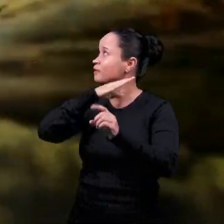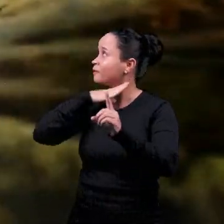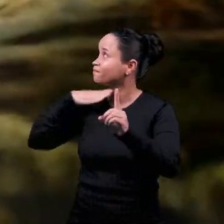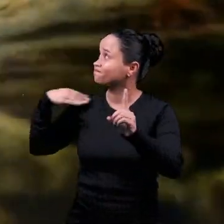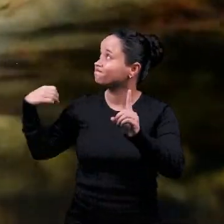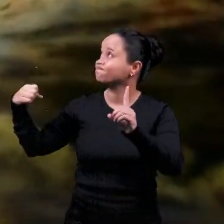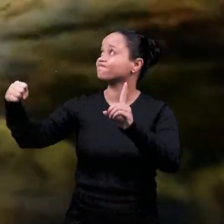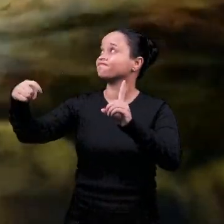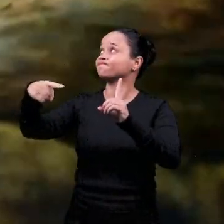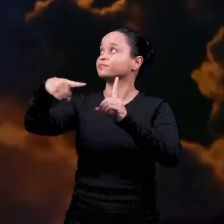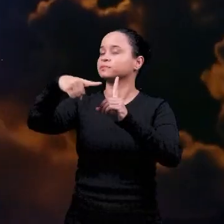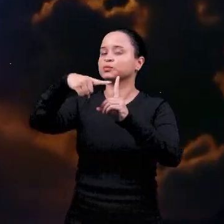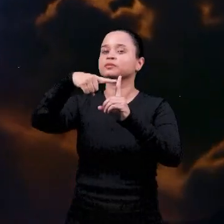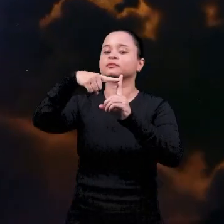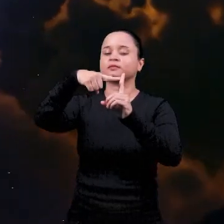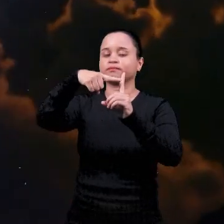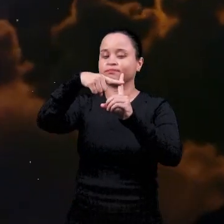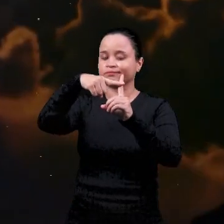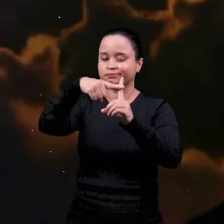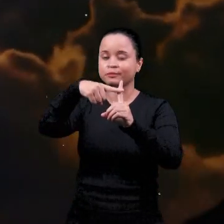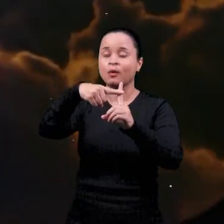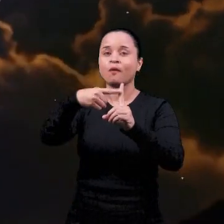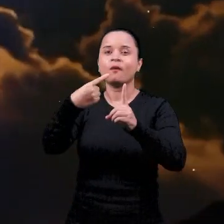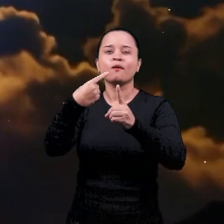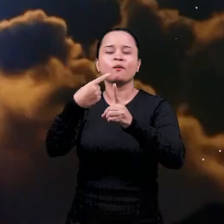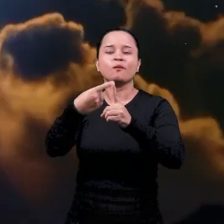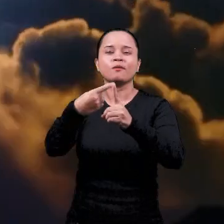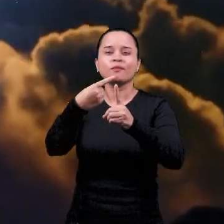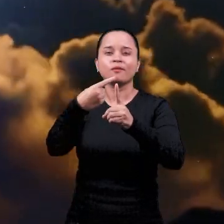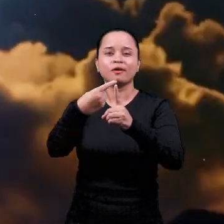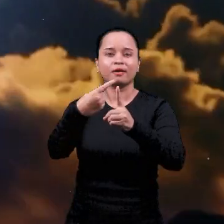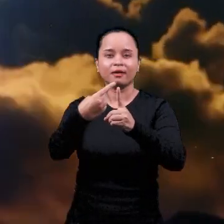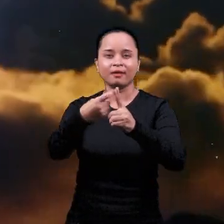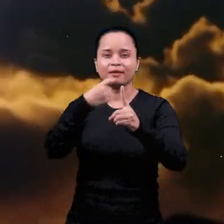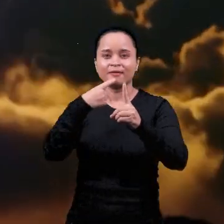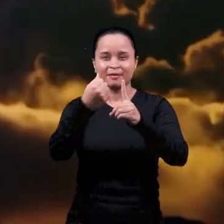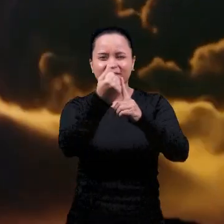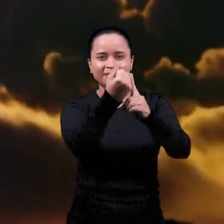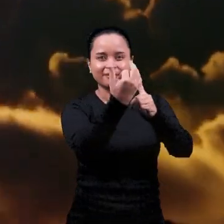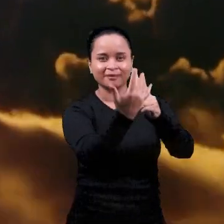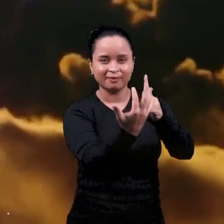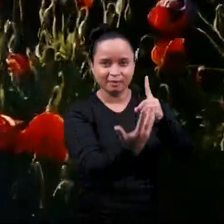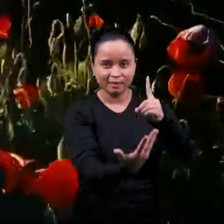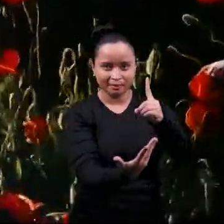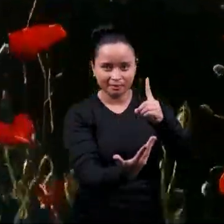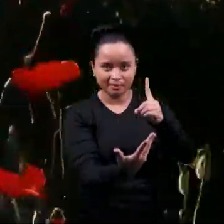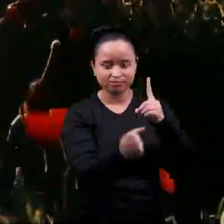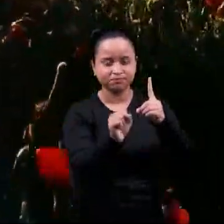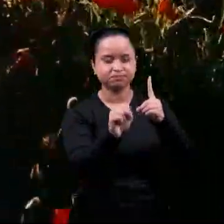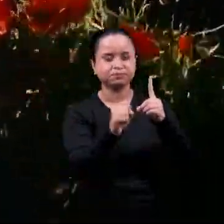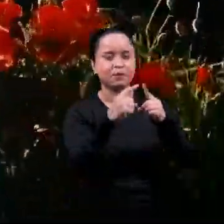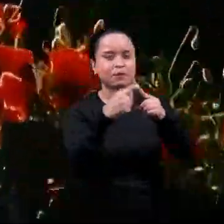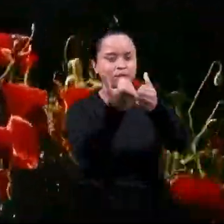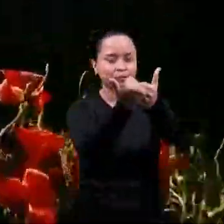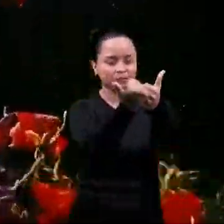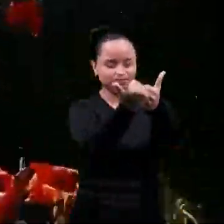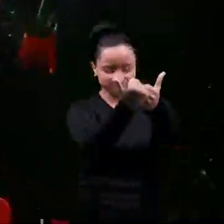такой богатый источник течет из Голгофы, с горы.